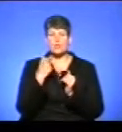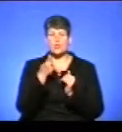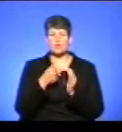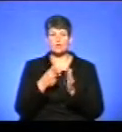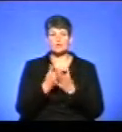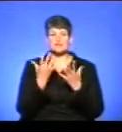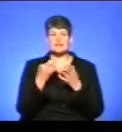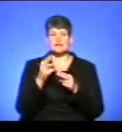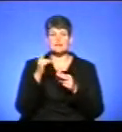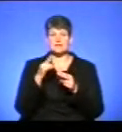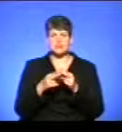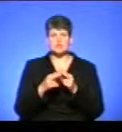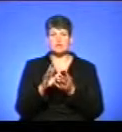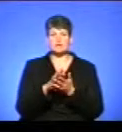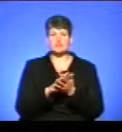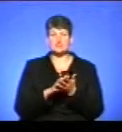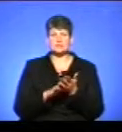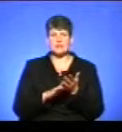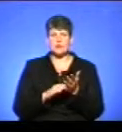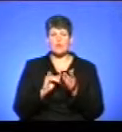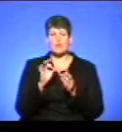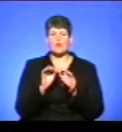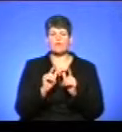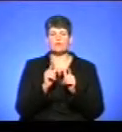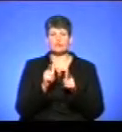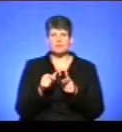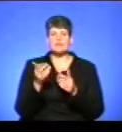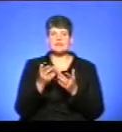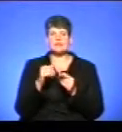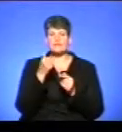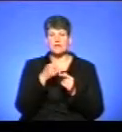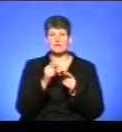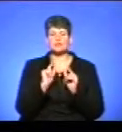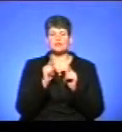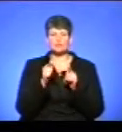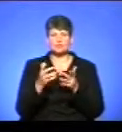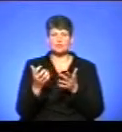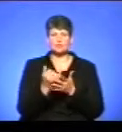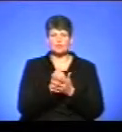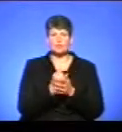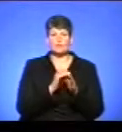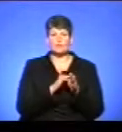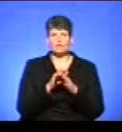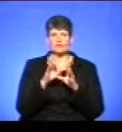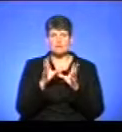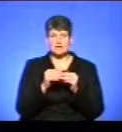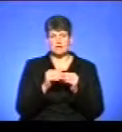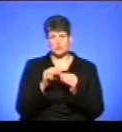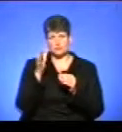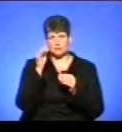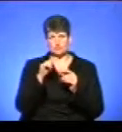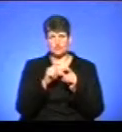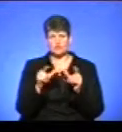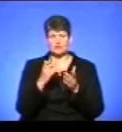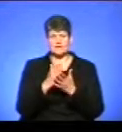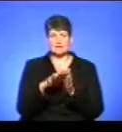дня завершення подачі заяв про вступ, та які в рік вступу здобули повну загальну середню освіту в школах, що знаходиться